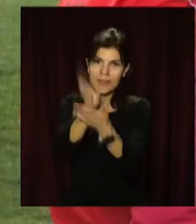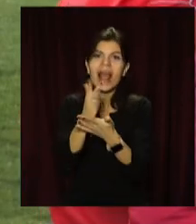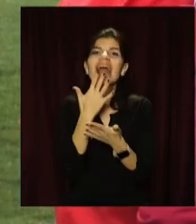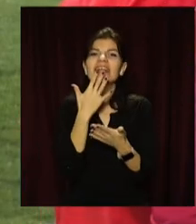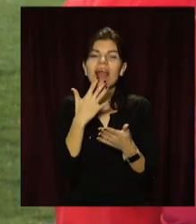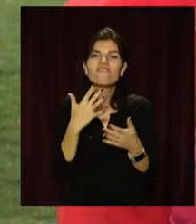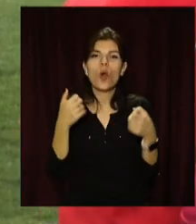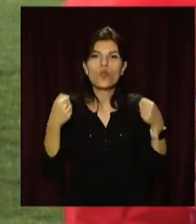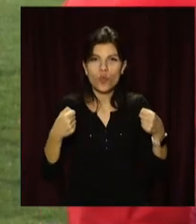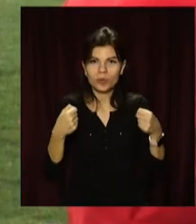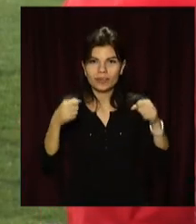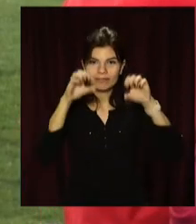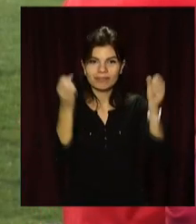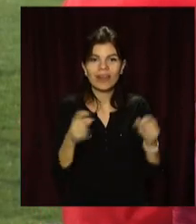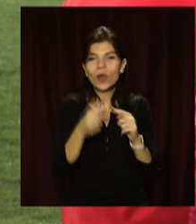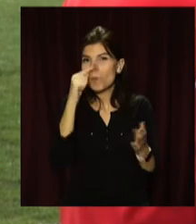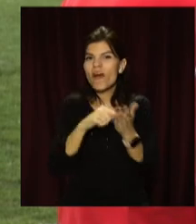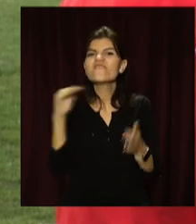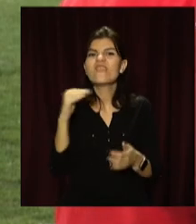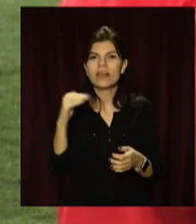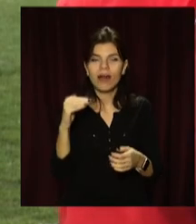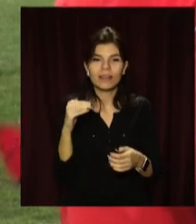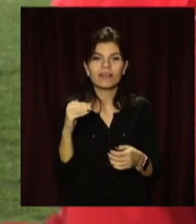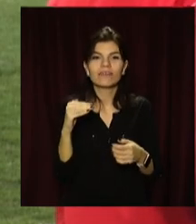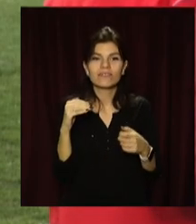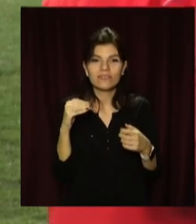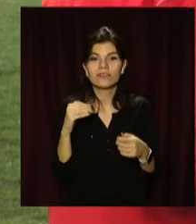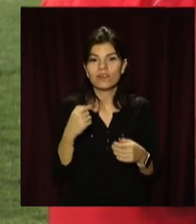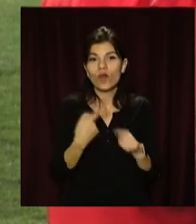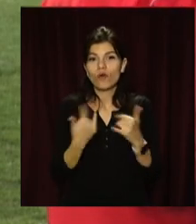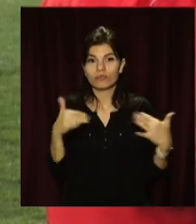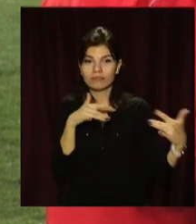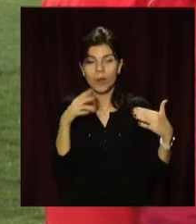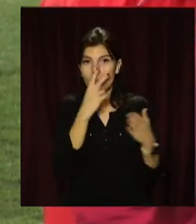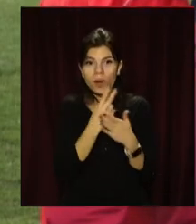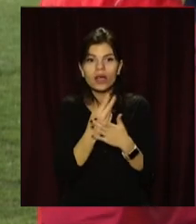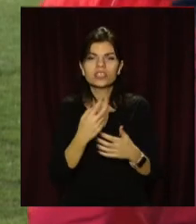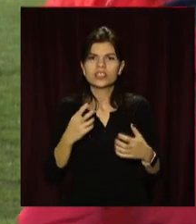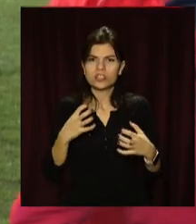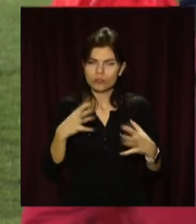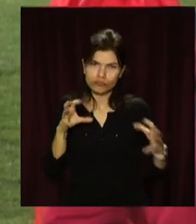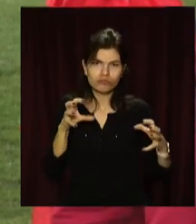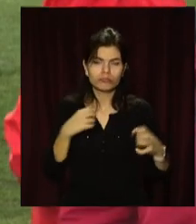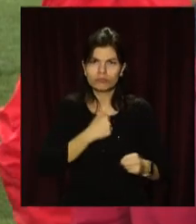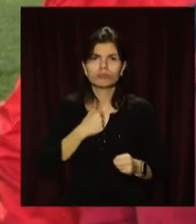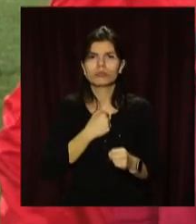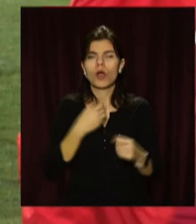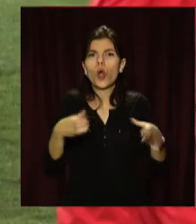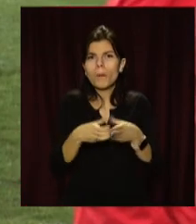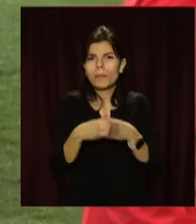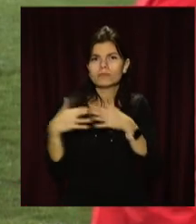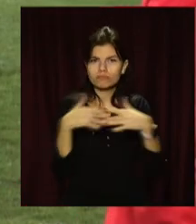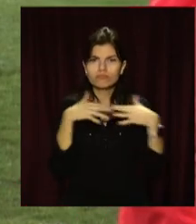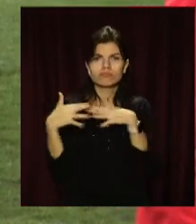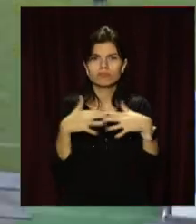Це попасти у фінал і це наша мрія. Так що сьогоднішній поєдинок показав концентрацію, агресивність, командні дії проти